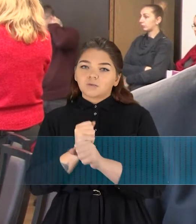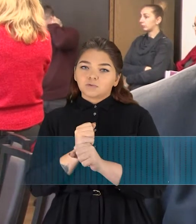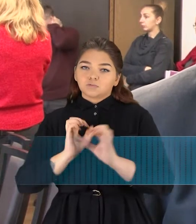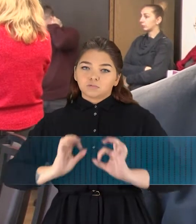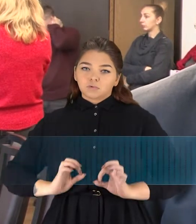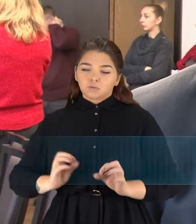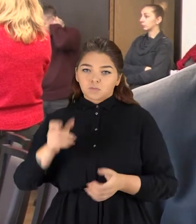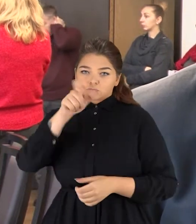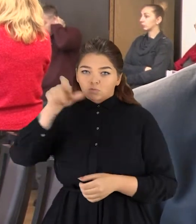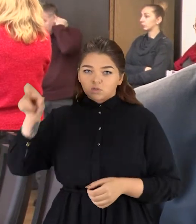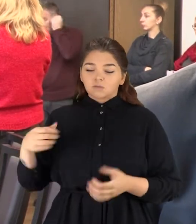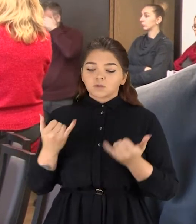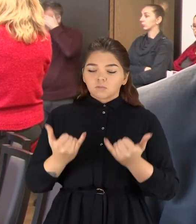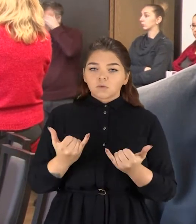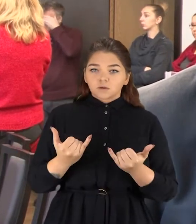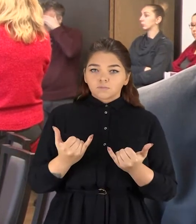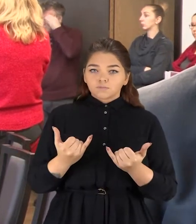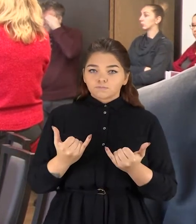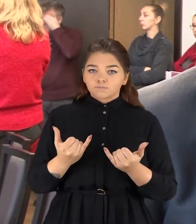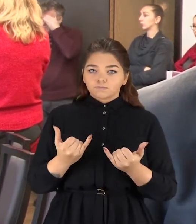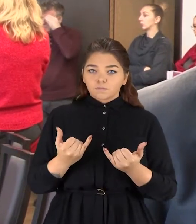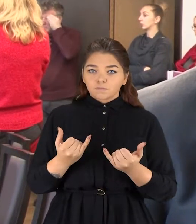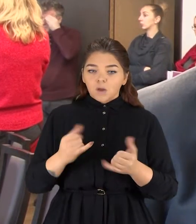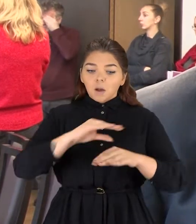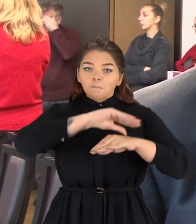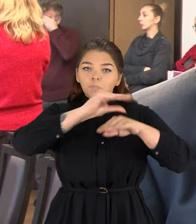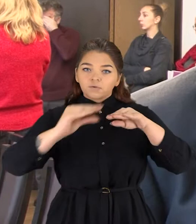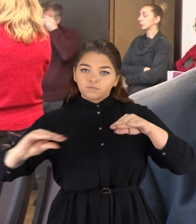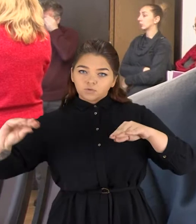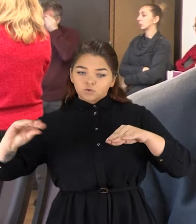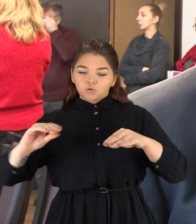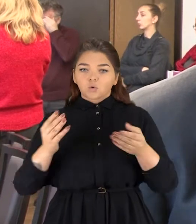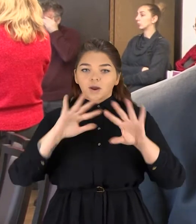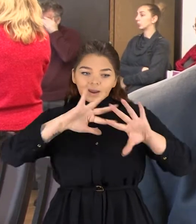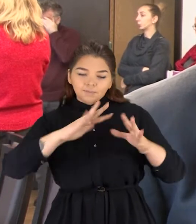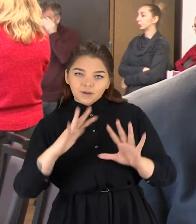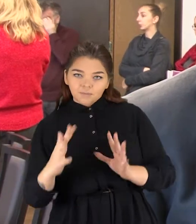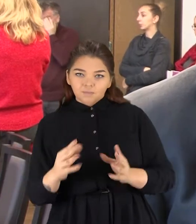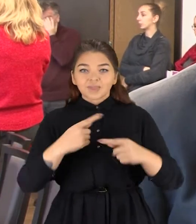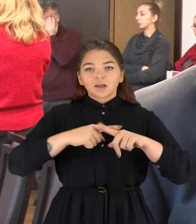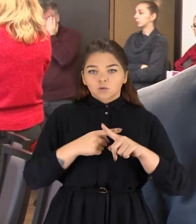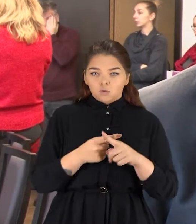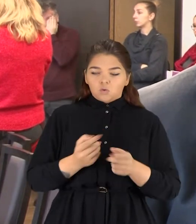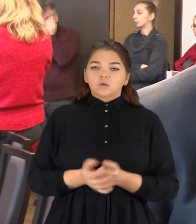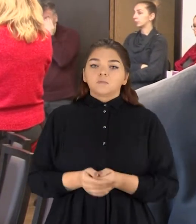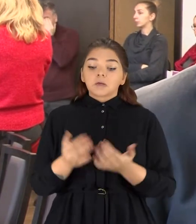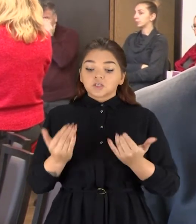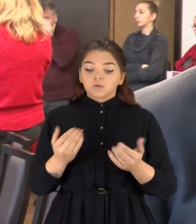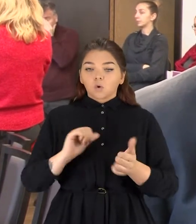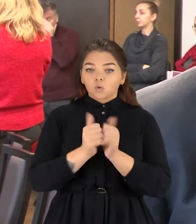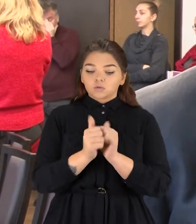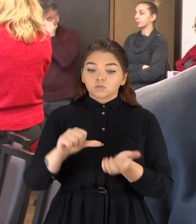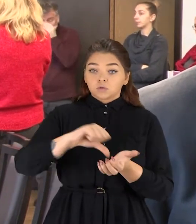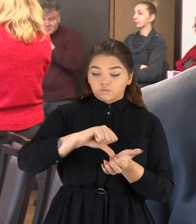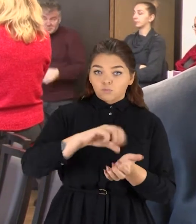ir šiuo metu vykdome aluminio nadavimo, tai yra būtent paviršiaus padengimas. Tačiau šį konkurso sudarbiavos